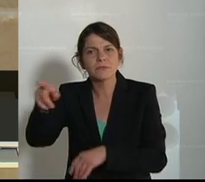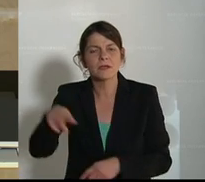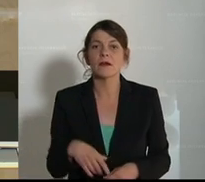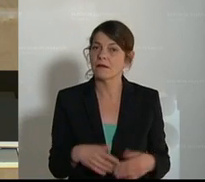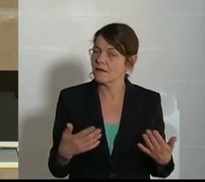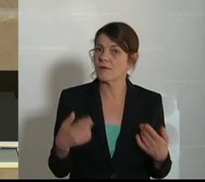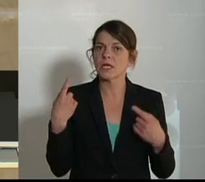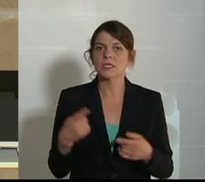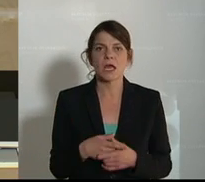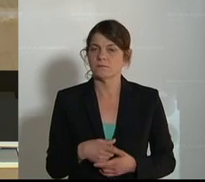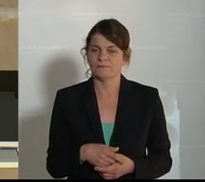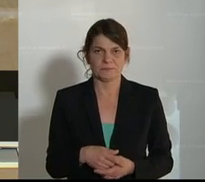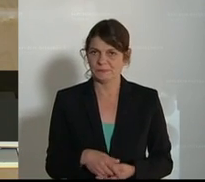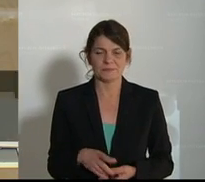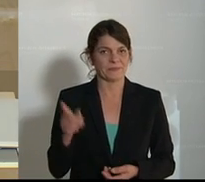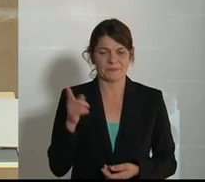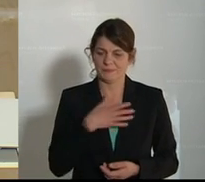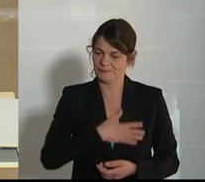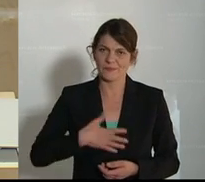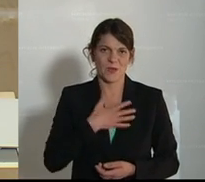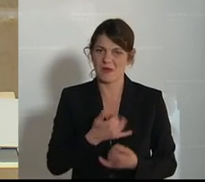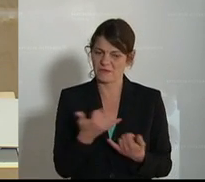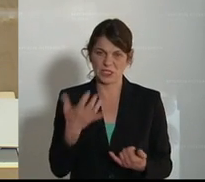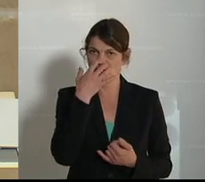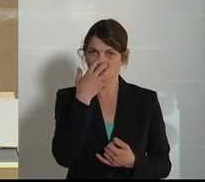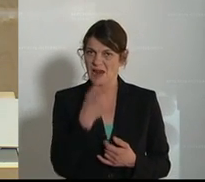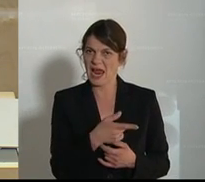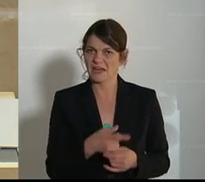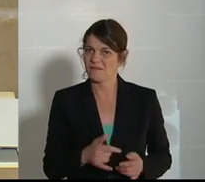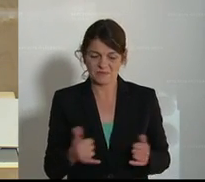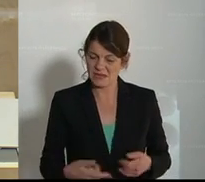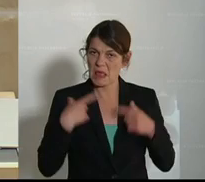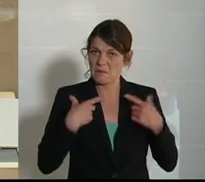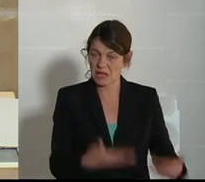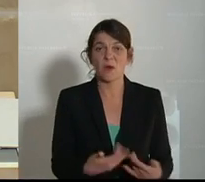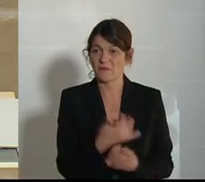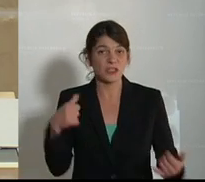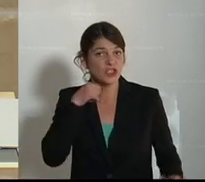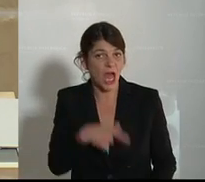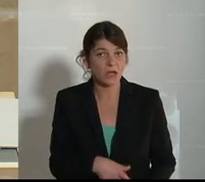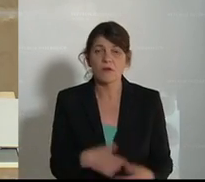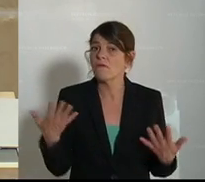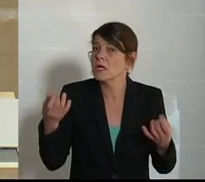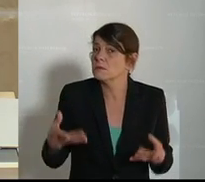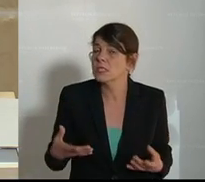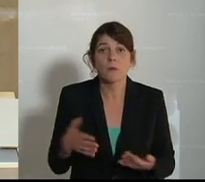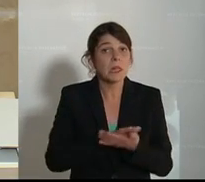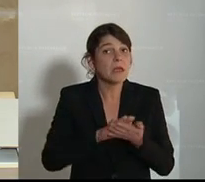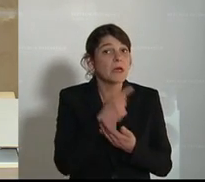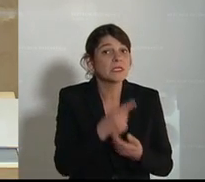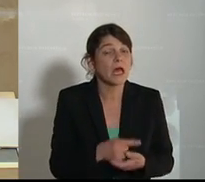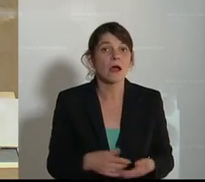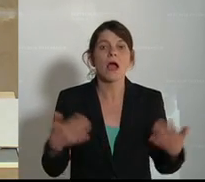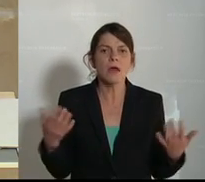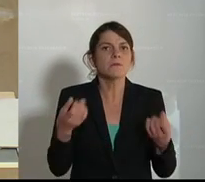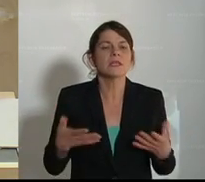wie er unwürdig seine Schweine hält und schlachtet. Was ist passiert? Denn darüber hat noch niemand gesprochen. Passiert ist